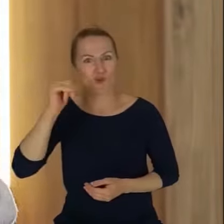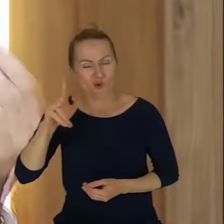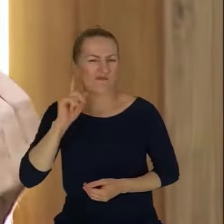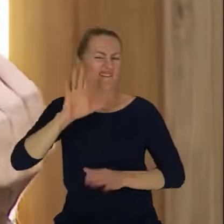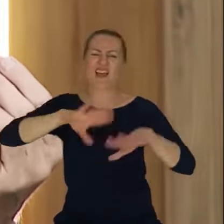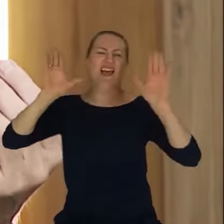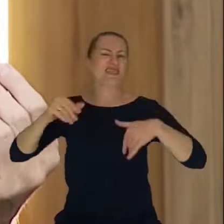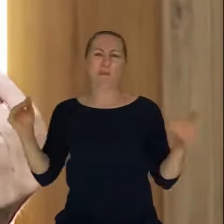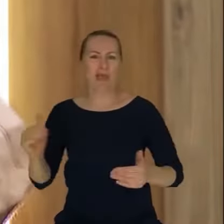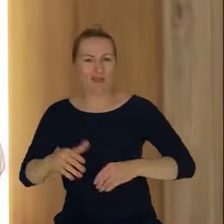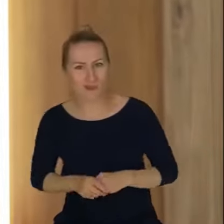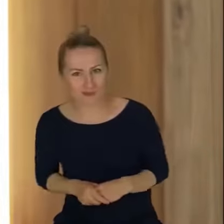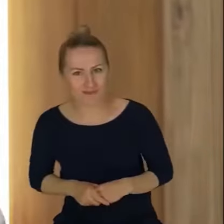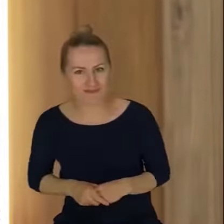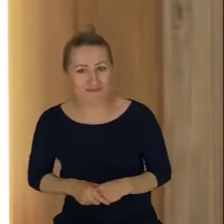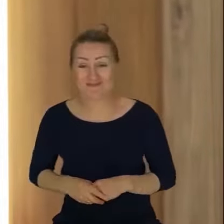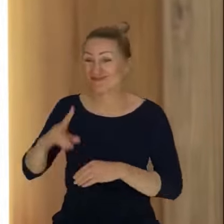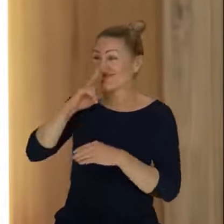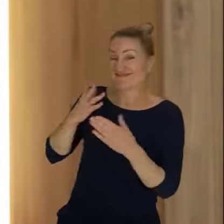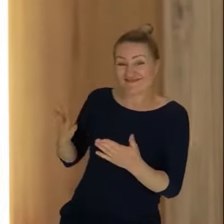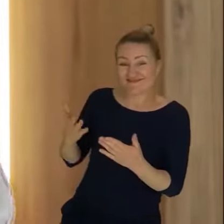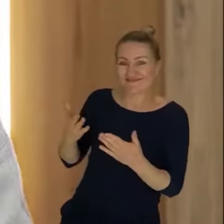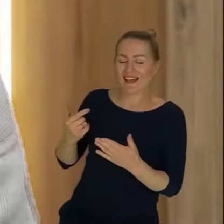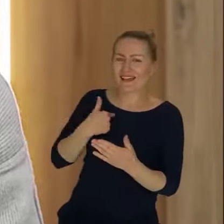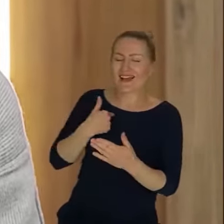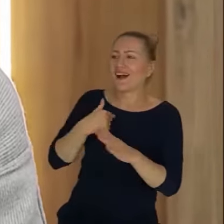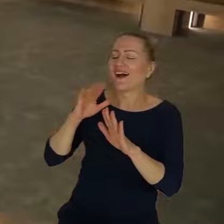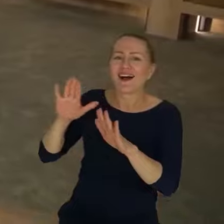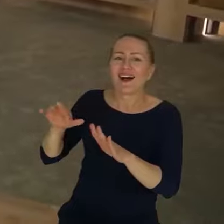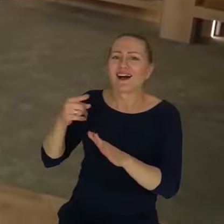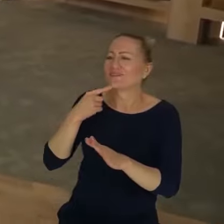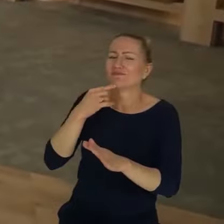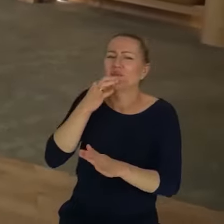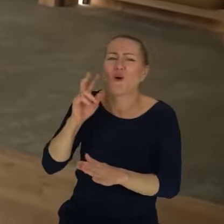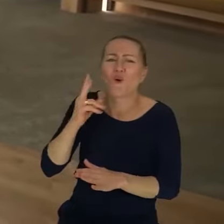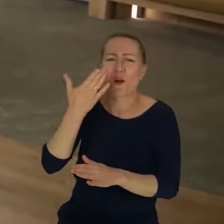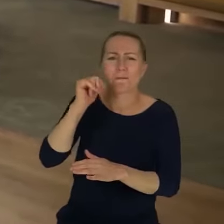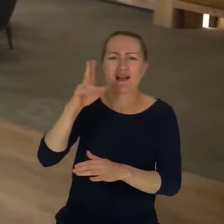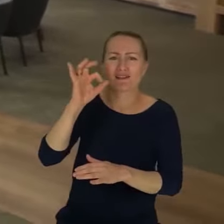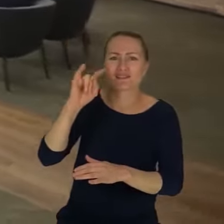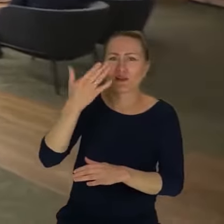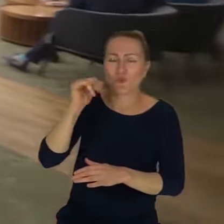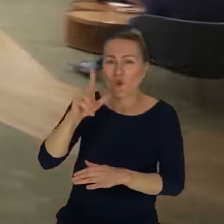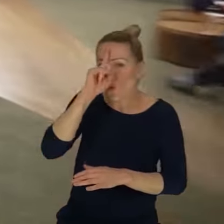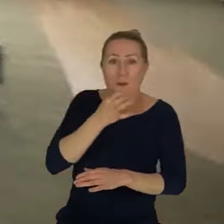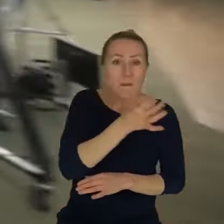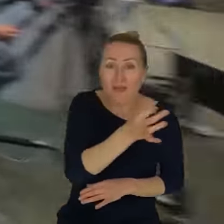pracuję ze studentami i spytałem, proszę państwa, kto to jest Maksymiuk? To nie wiedzieli. A oni wiedzieli.